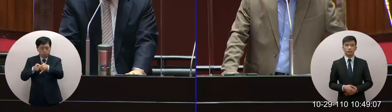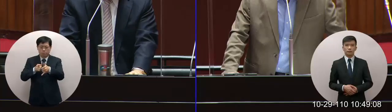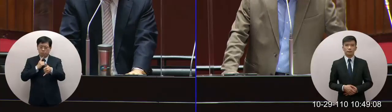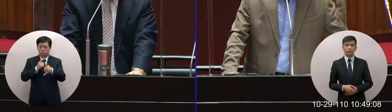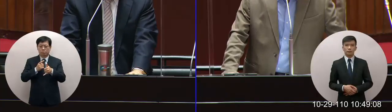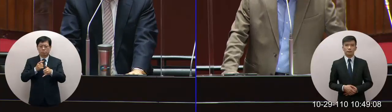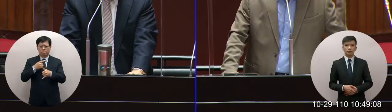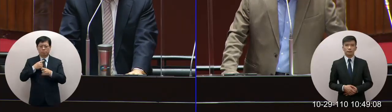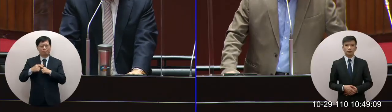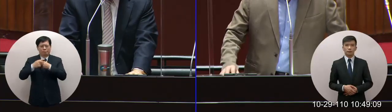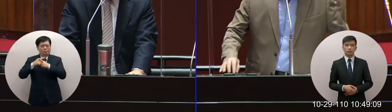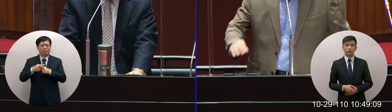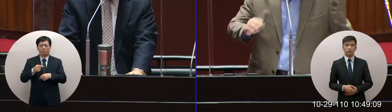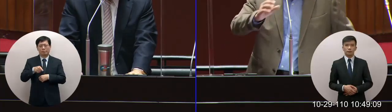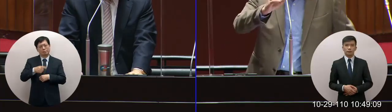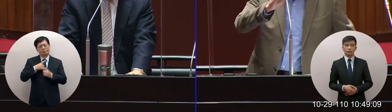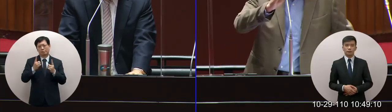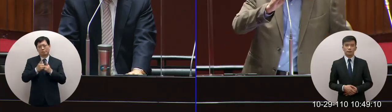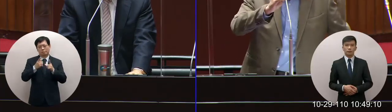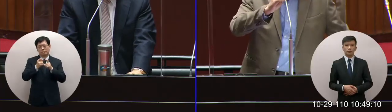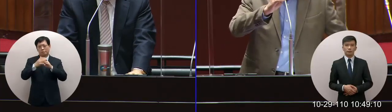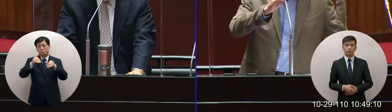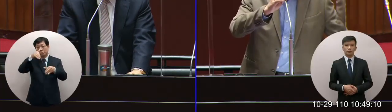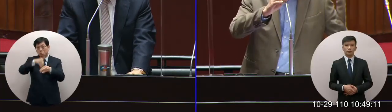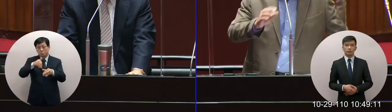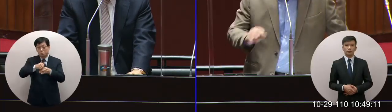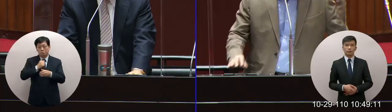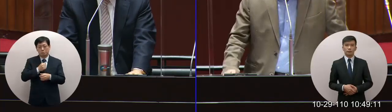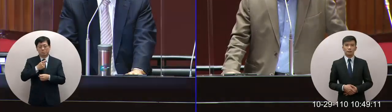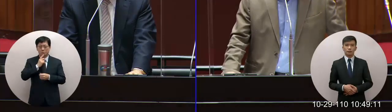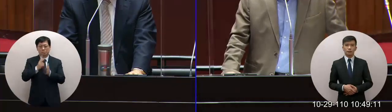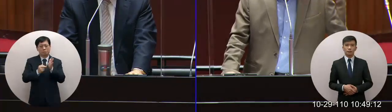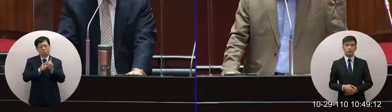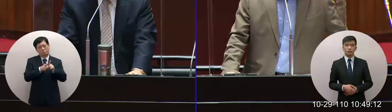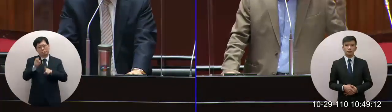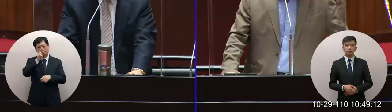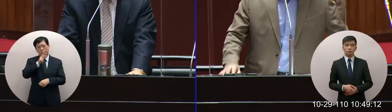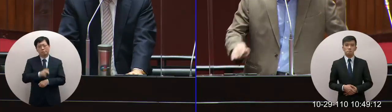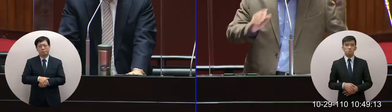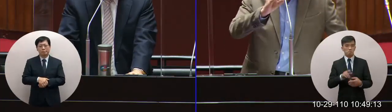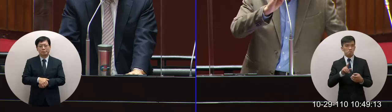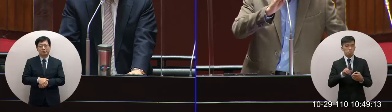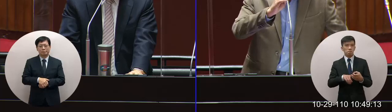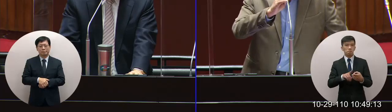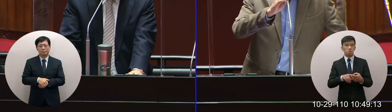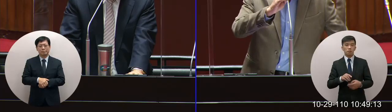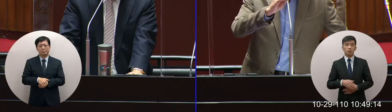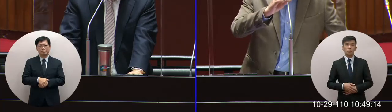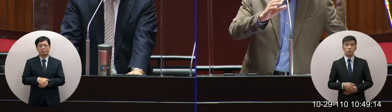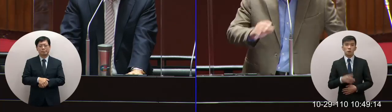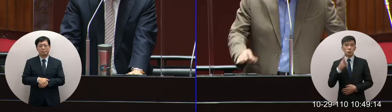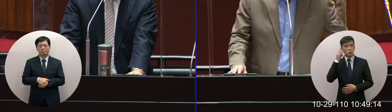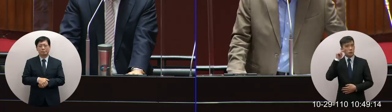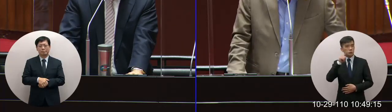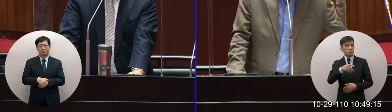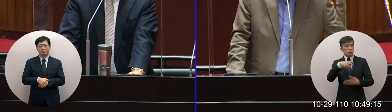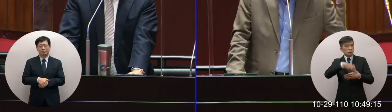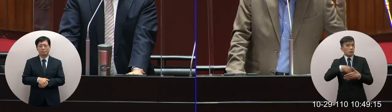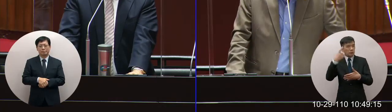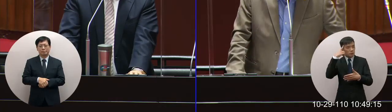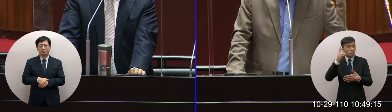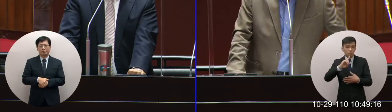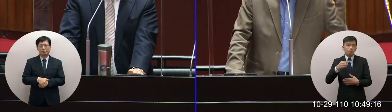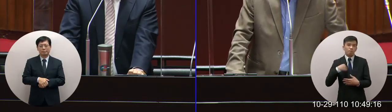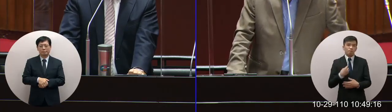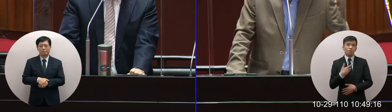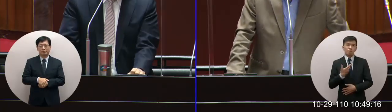的一個政策其實是對公投的扭曲對我覺得這個這個就是很無法理解我發現無法理